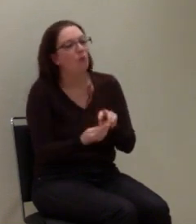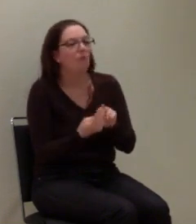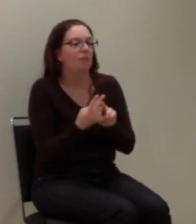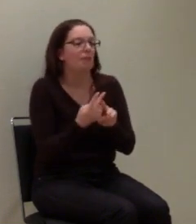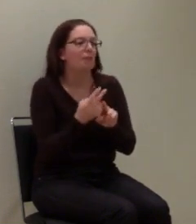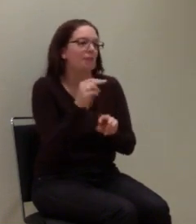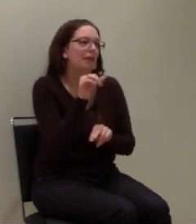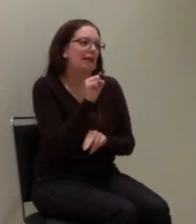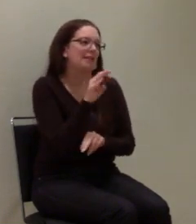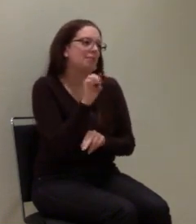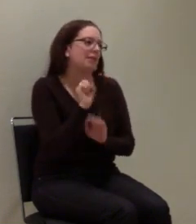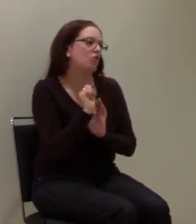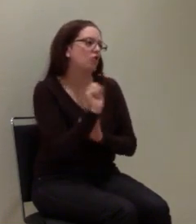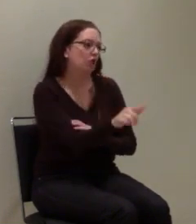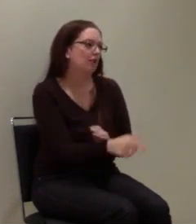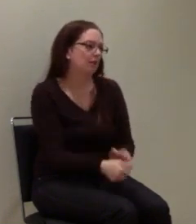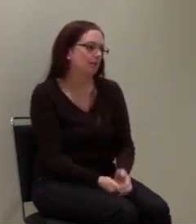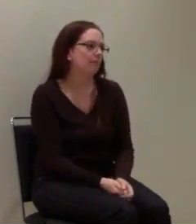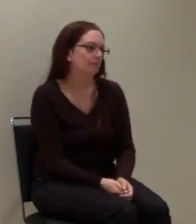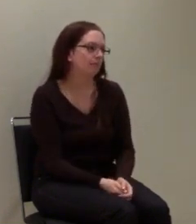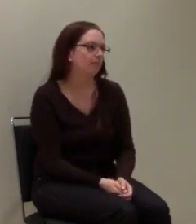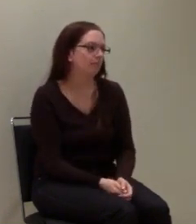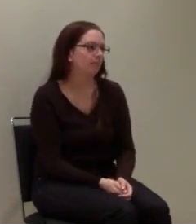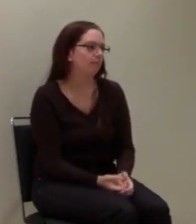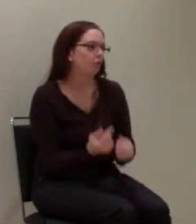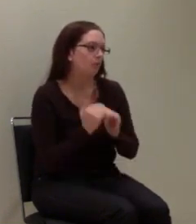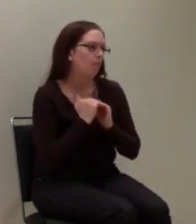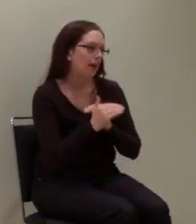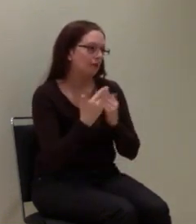die Nachricht per SMS dann letztendlich rausgeschickt.